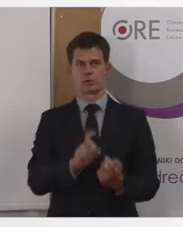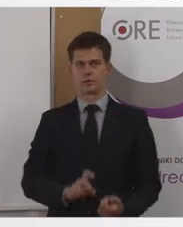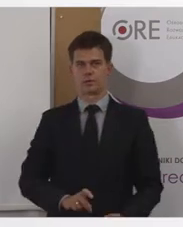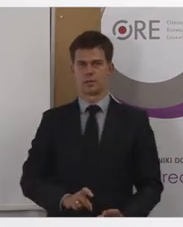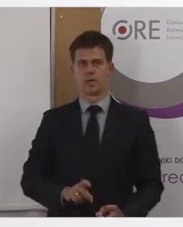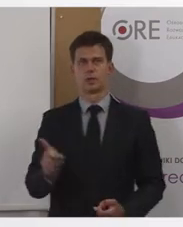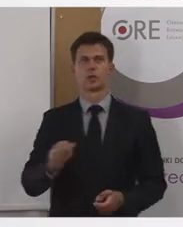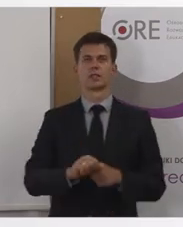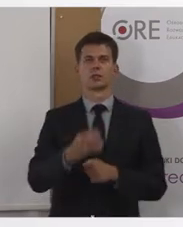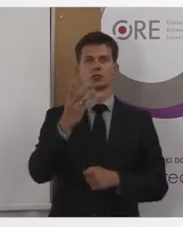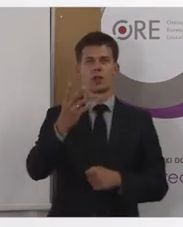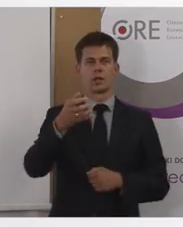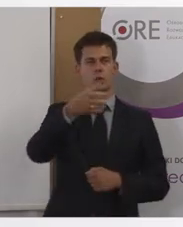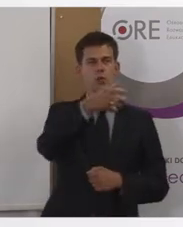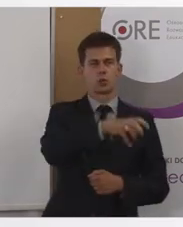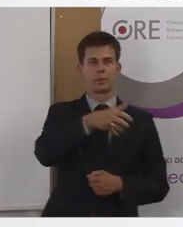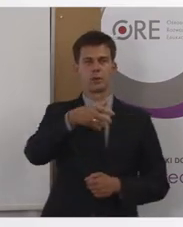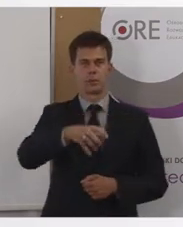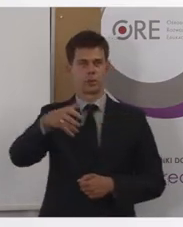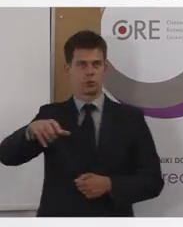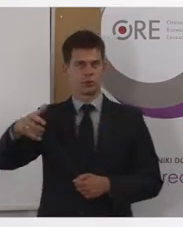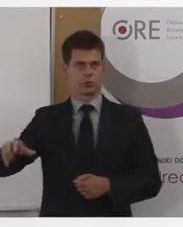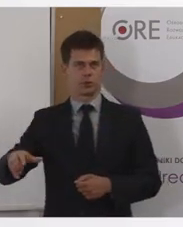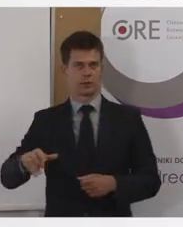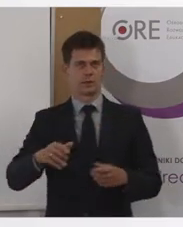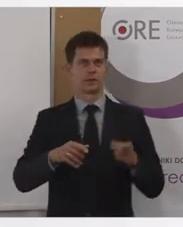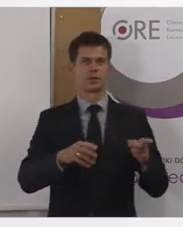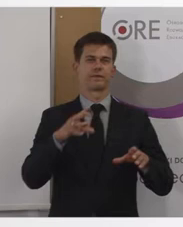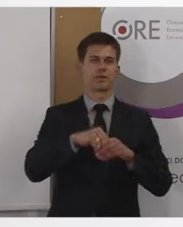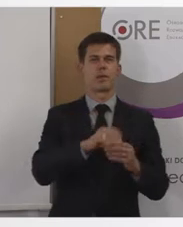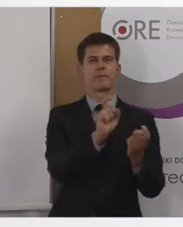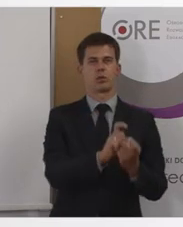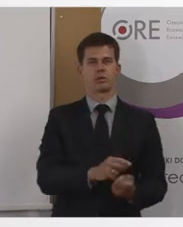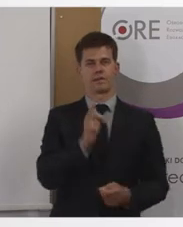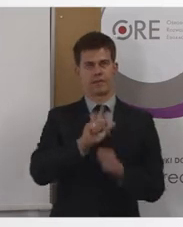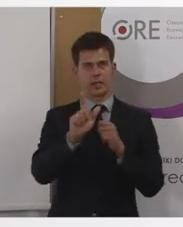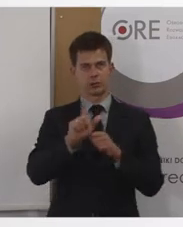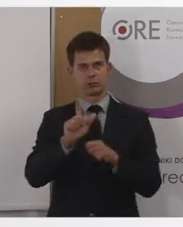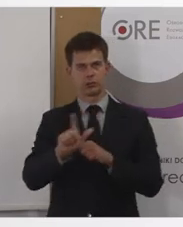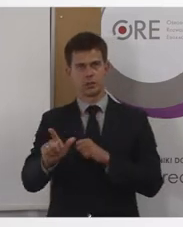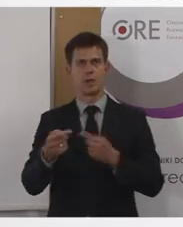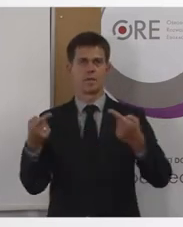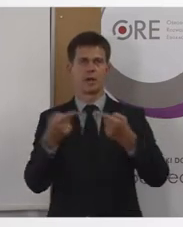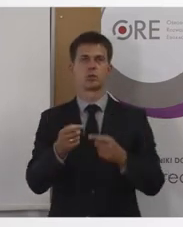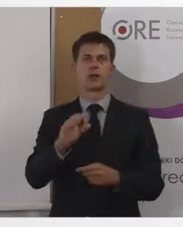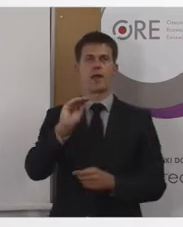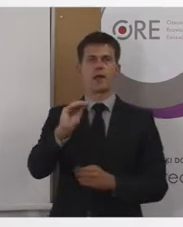w cztery grupy i te 12 wytycznych